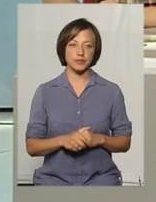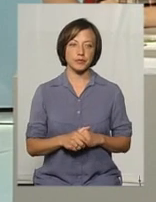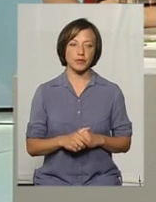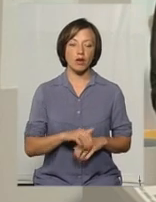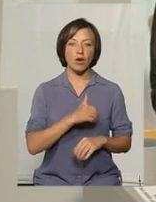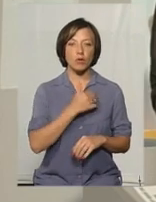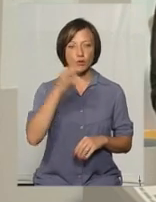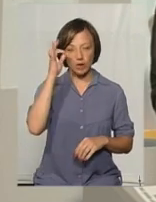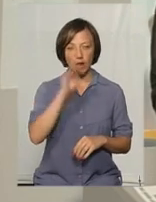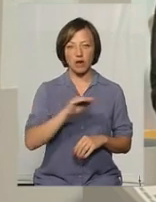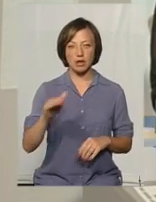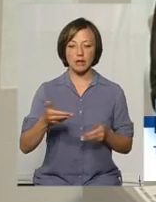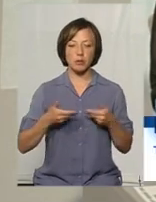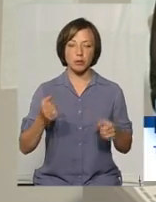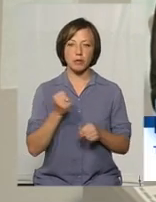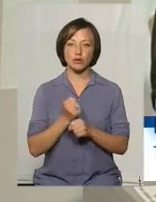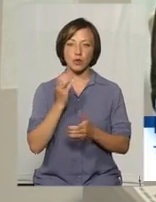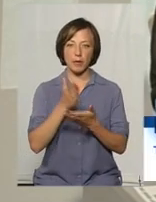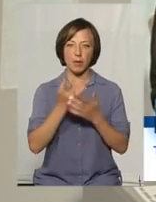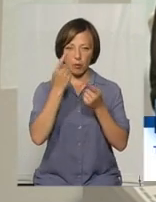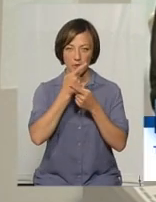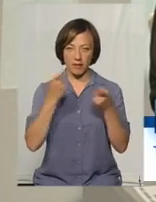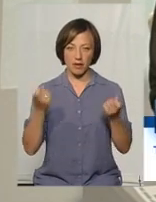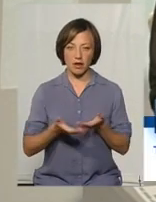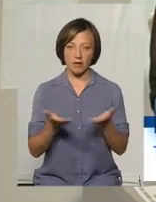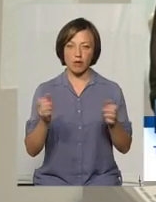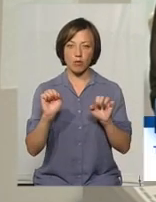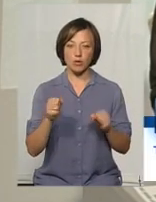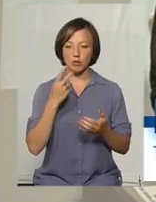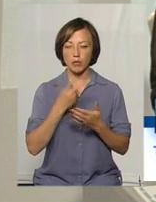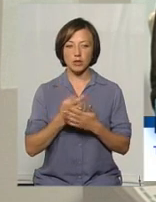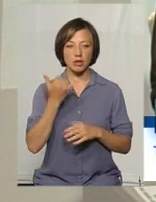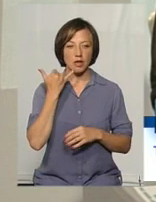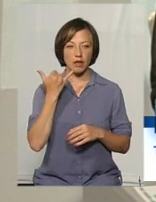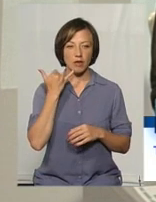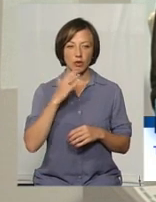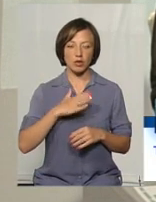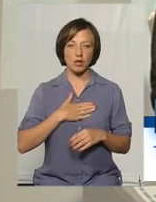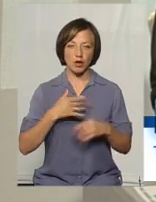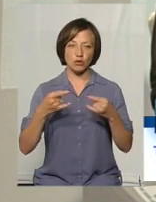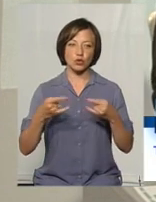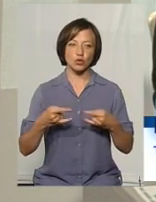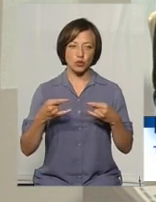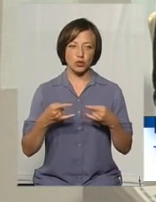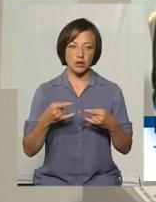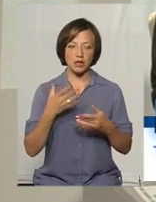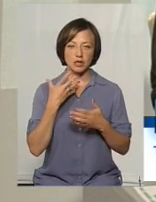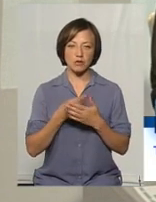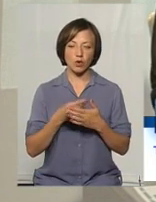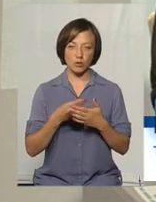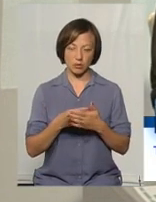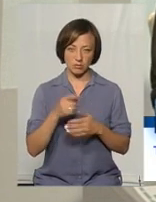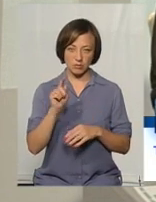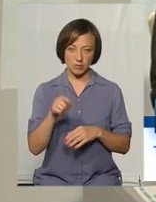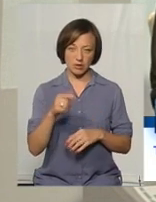нашим телеглядачам, що ми працюємо у прямому ефірі. Ви можете бачити телефони нашої студії на своїх екранах.